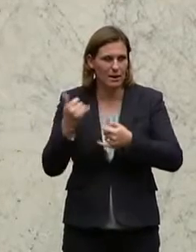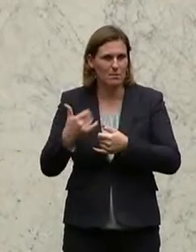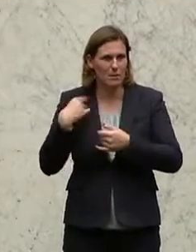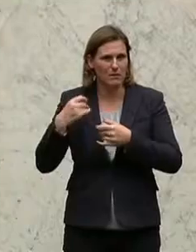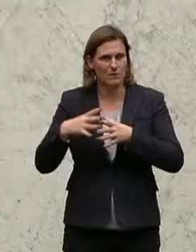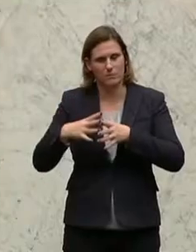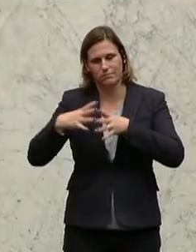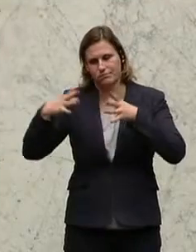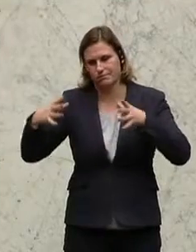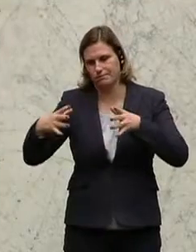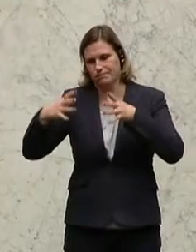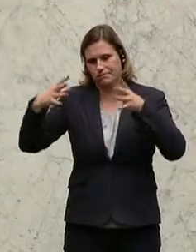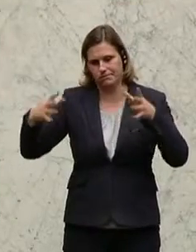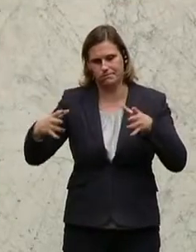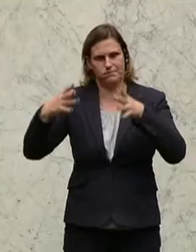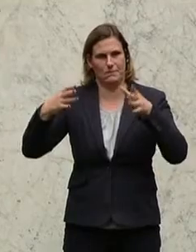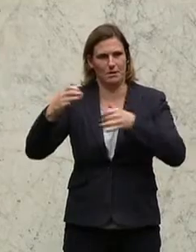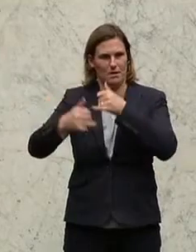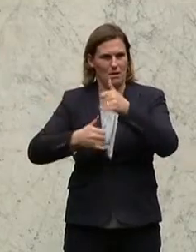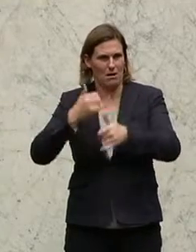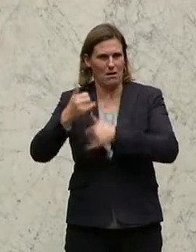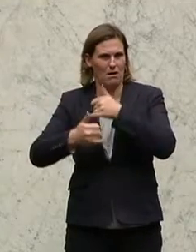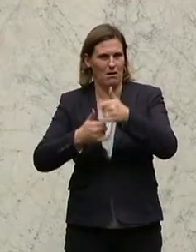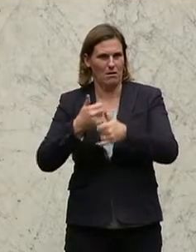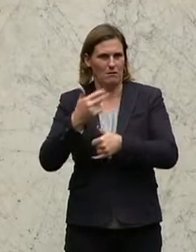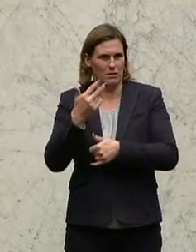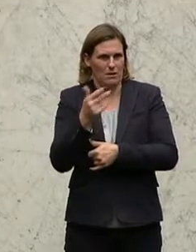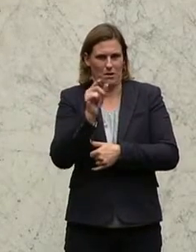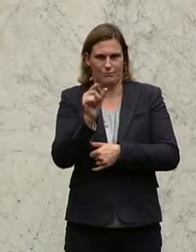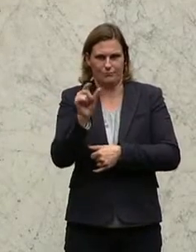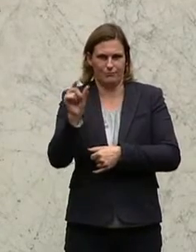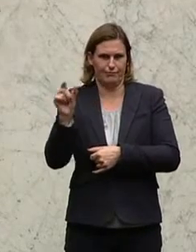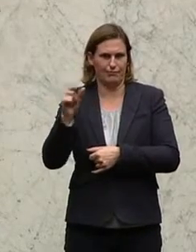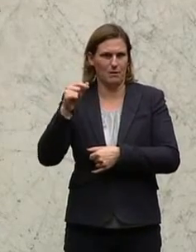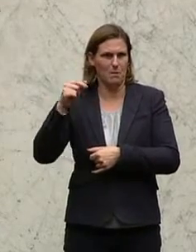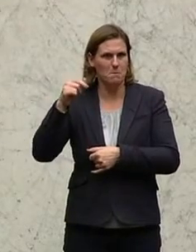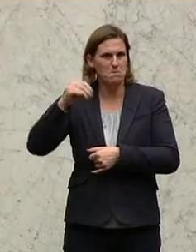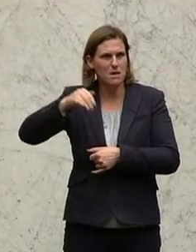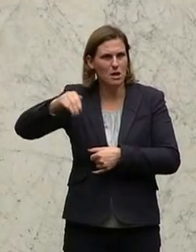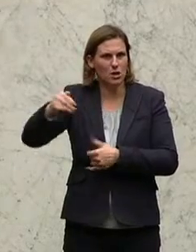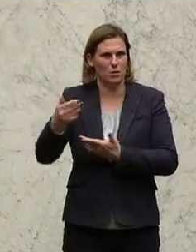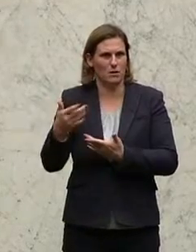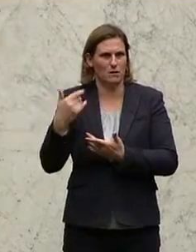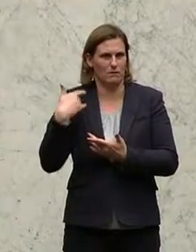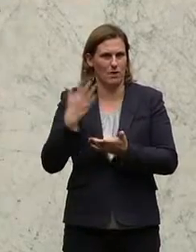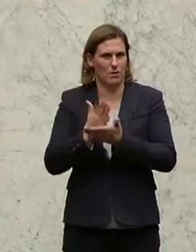Moloch, wo jährlich dreistellige Millionenbeträge, Frau Kollegin Fekter, Sie wissen es noch festens aus Ihrer